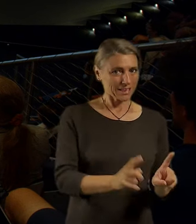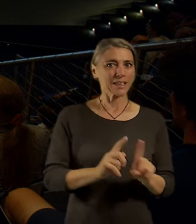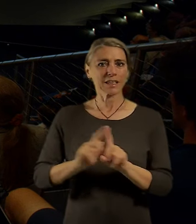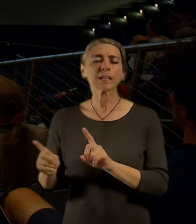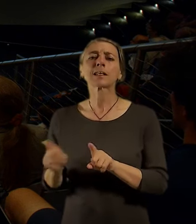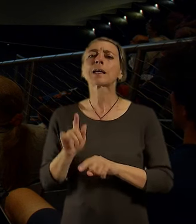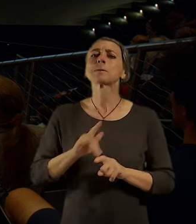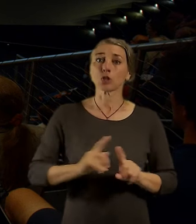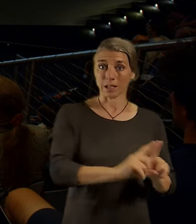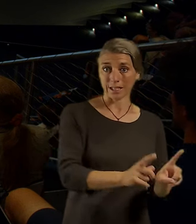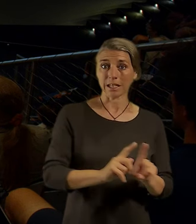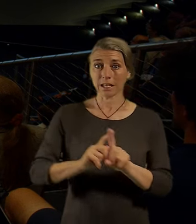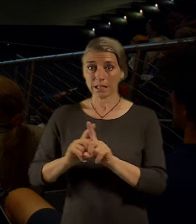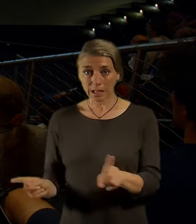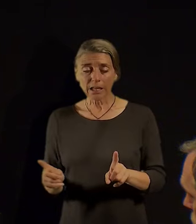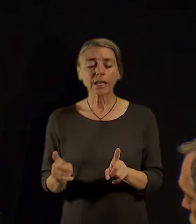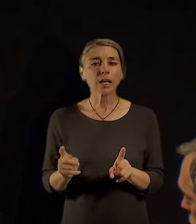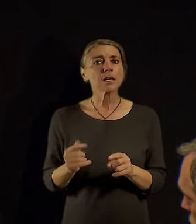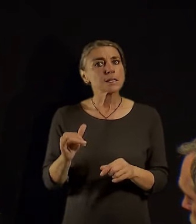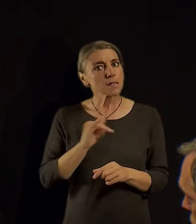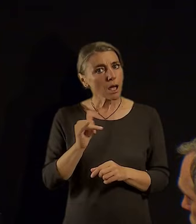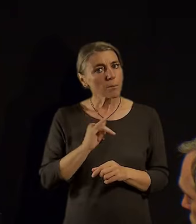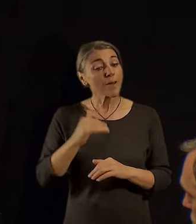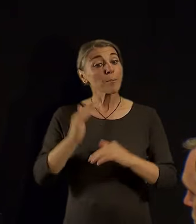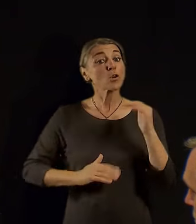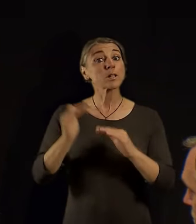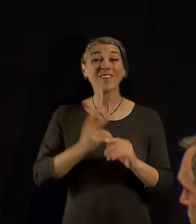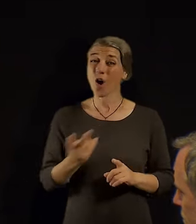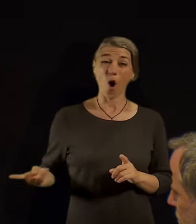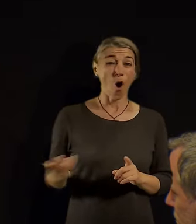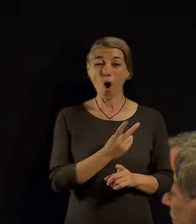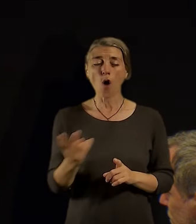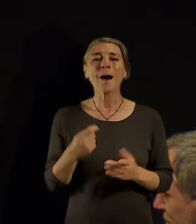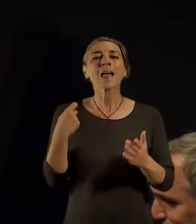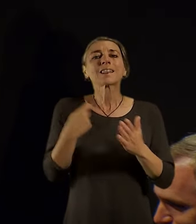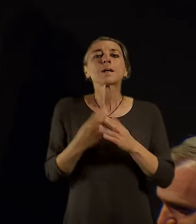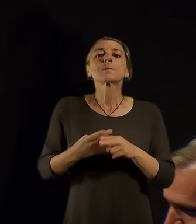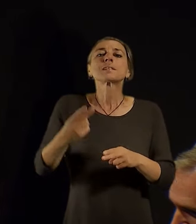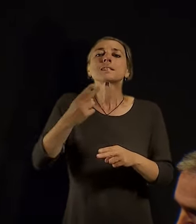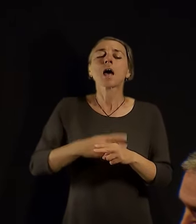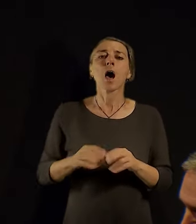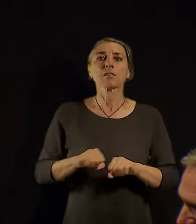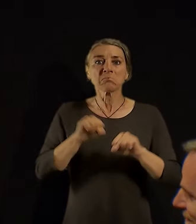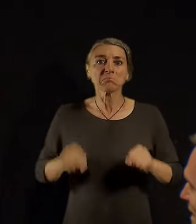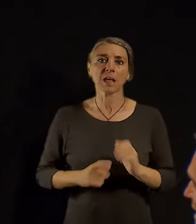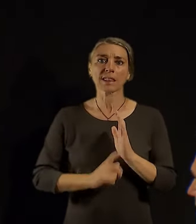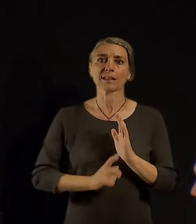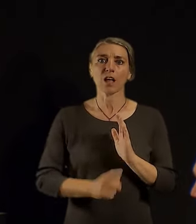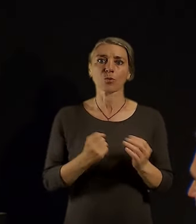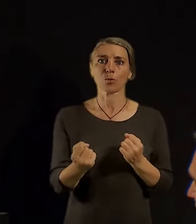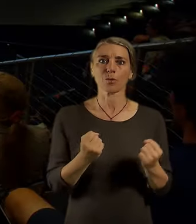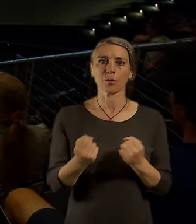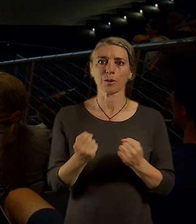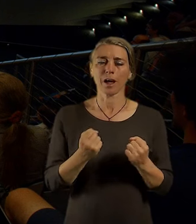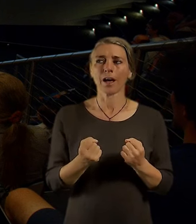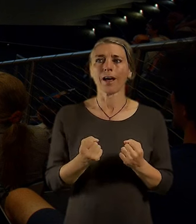postaveny v diktaturách? Takhle, já bych, to je nadlouhý, to uděláme samostatný pořád v